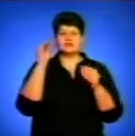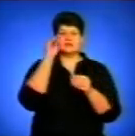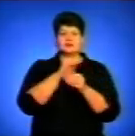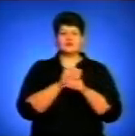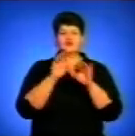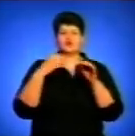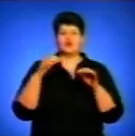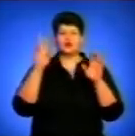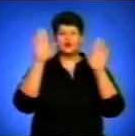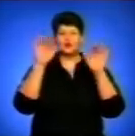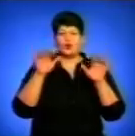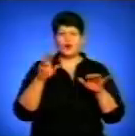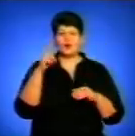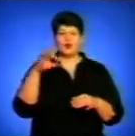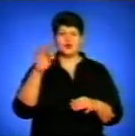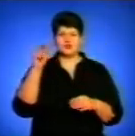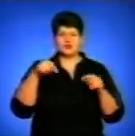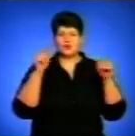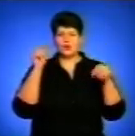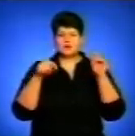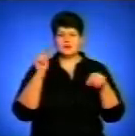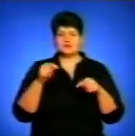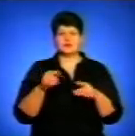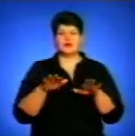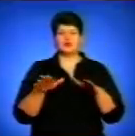та вранці туман. На дорогах слабка ожеледиця.